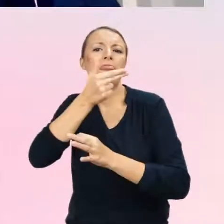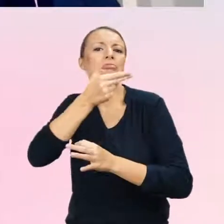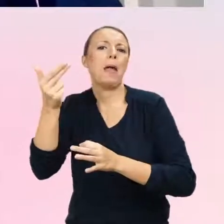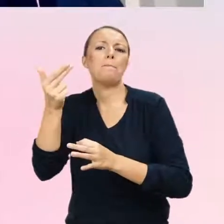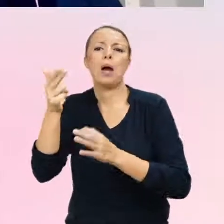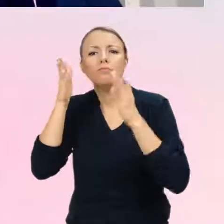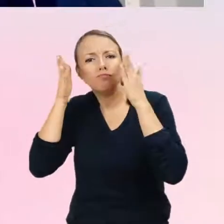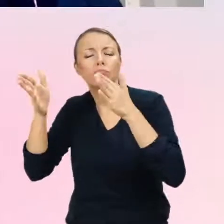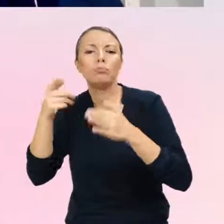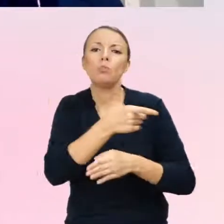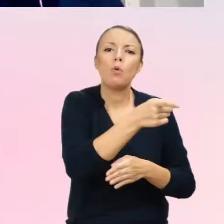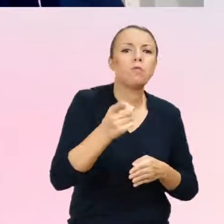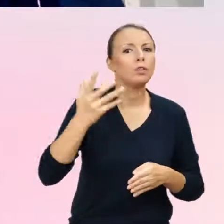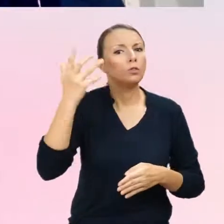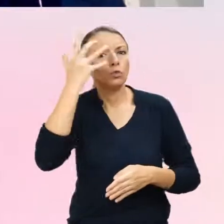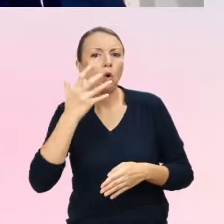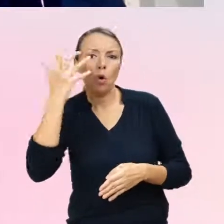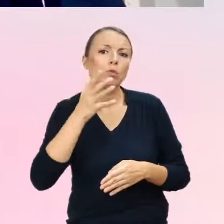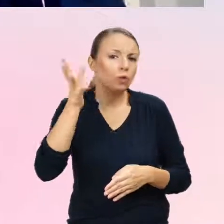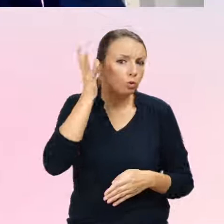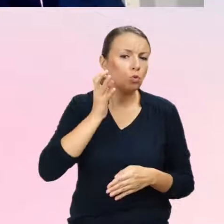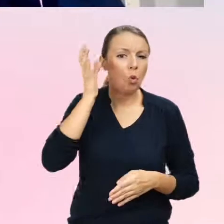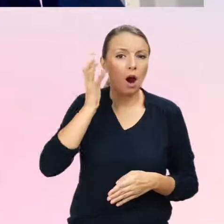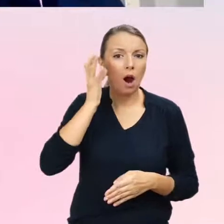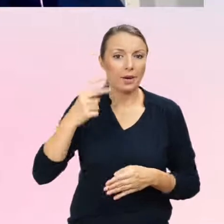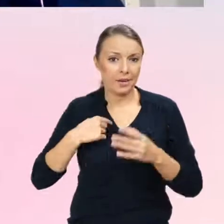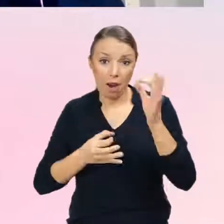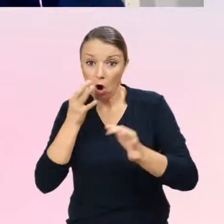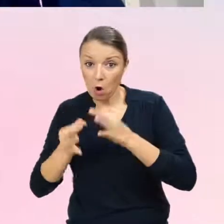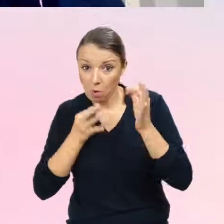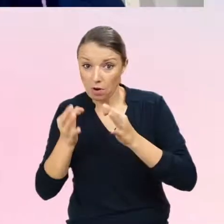słuchacie i podążacie za kolejnymi kwestiami?